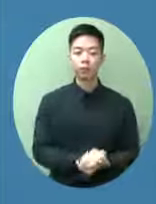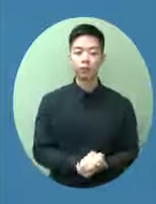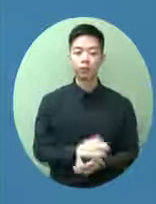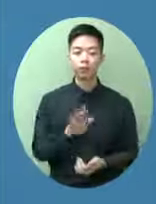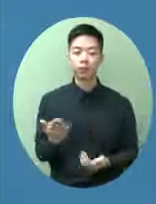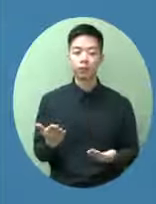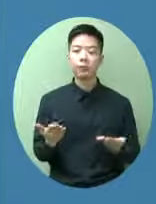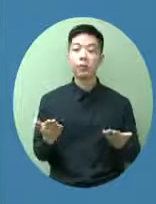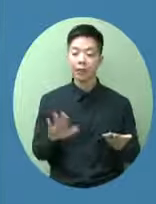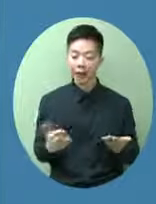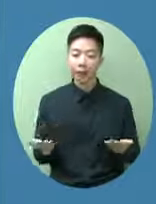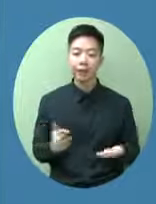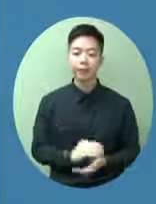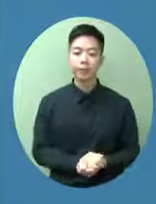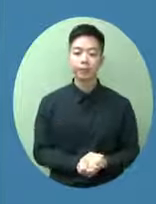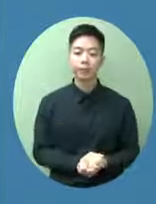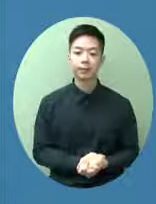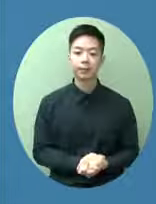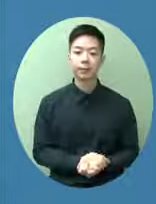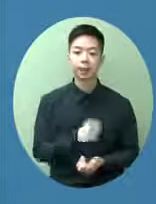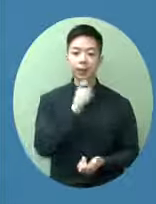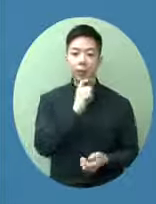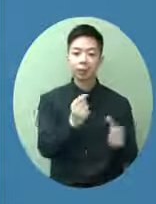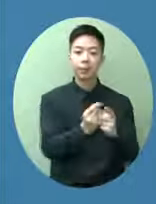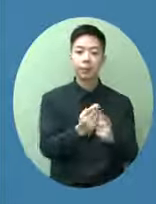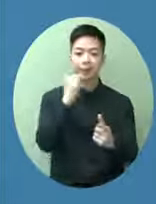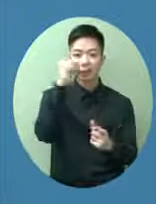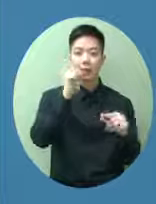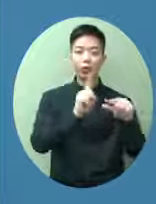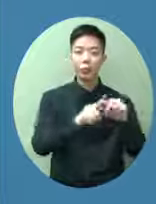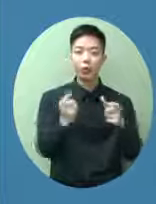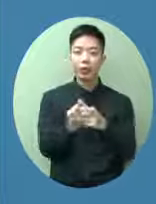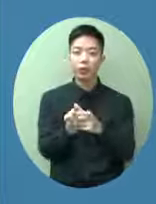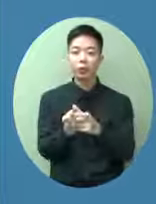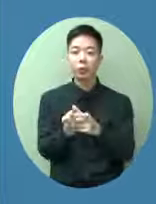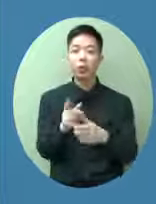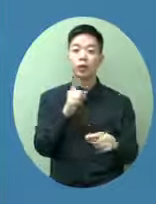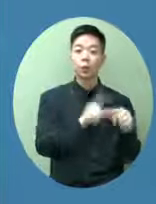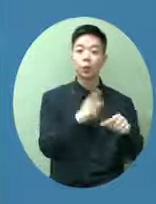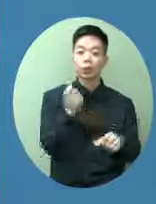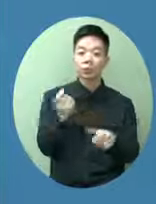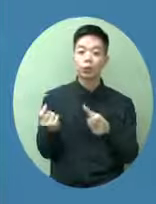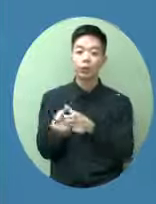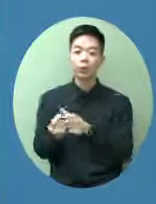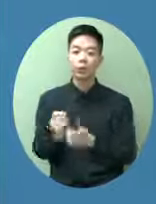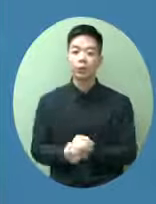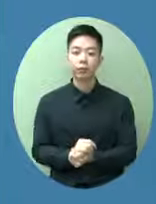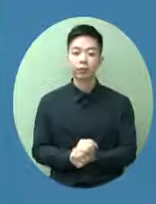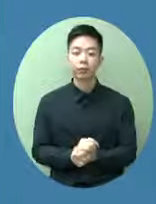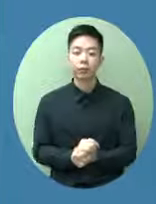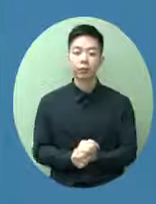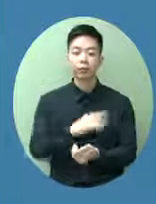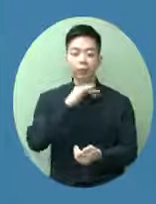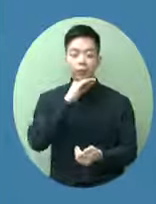儘管如此有一些企業特別是中小企他在重整他的業務的過程都